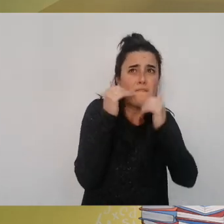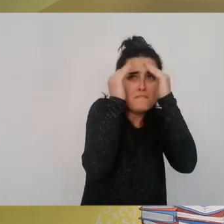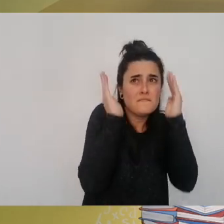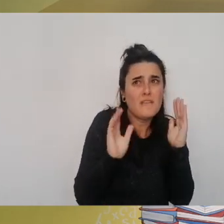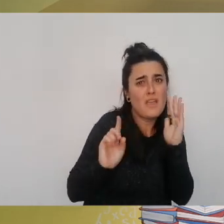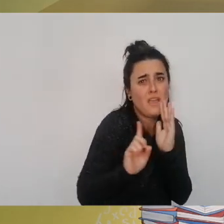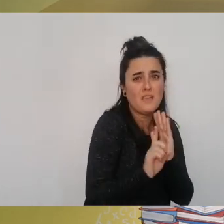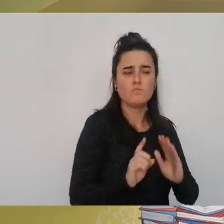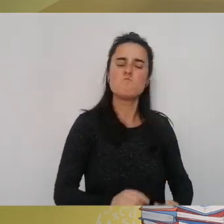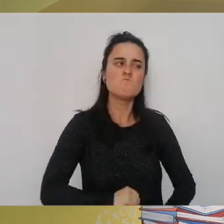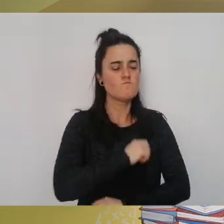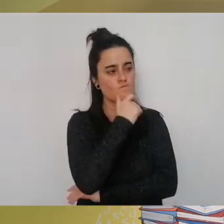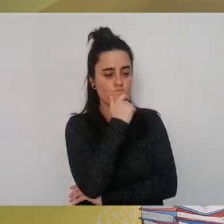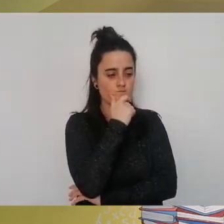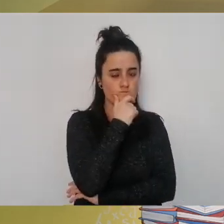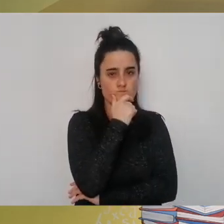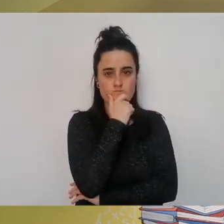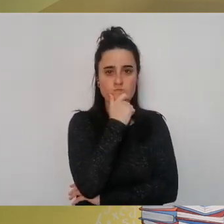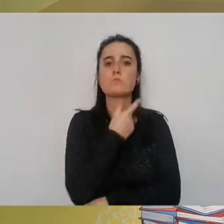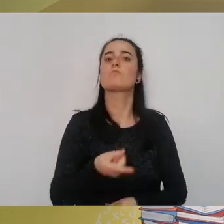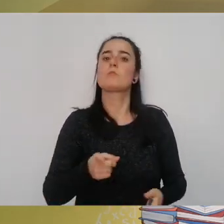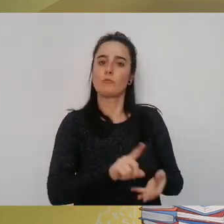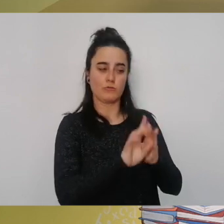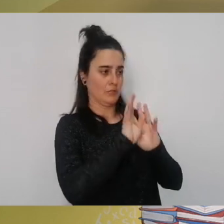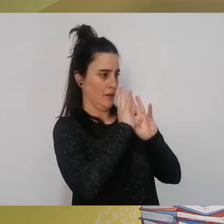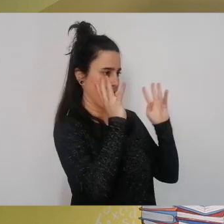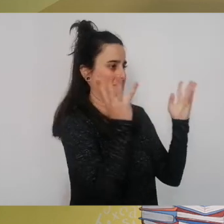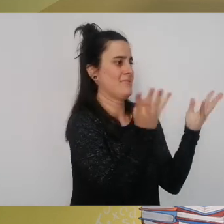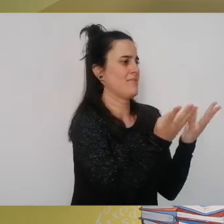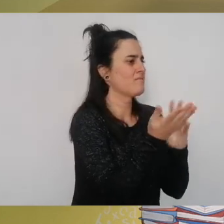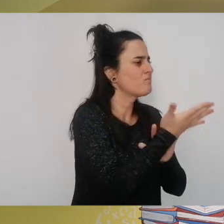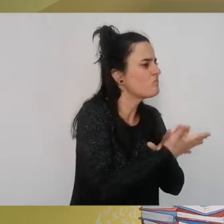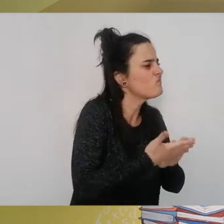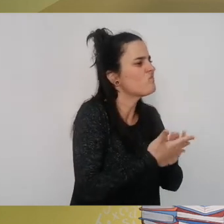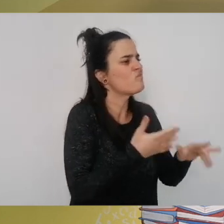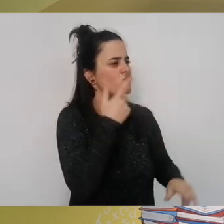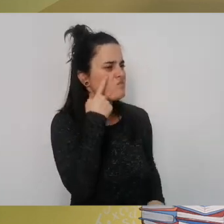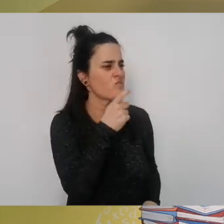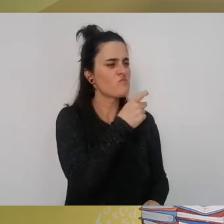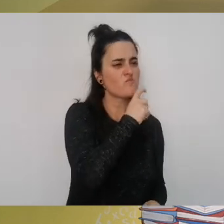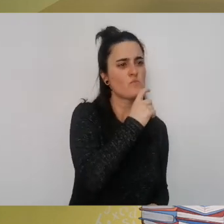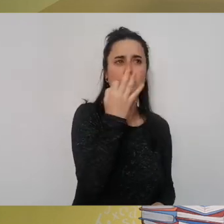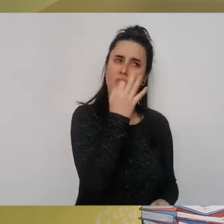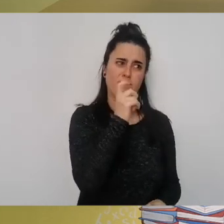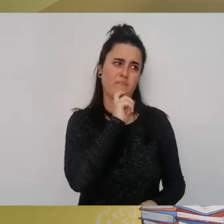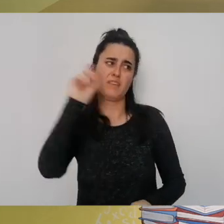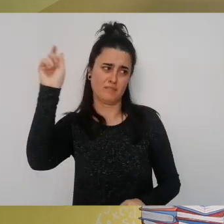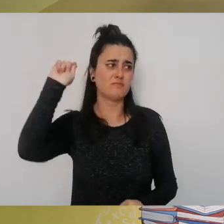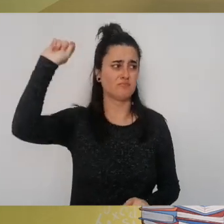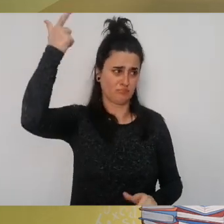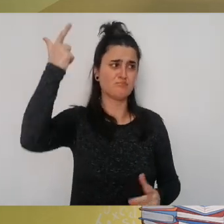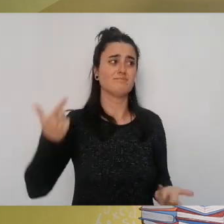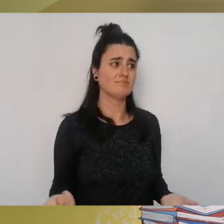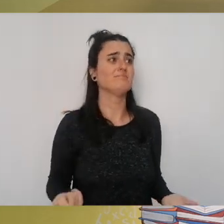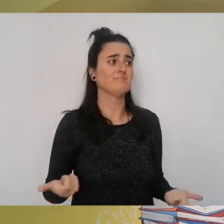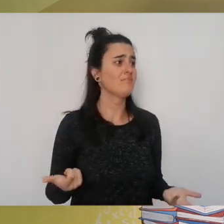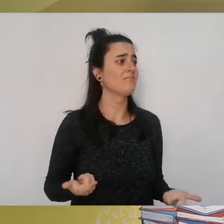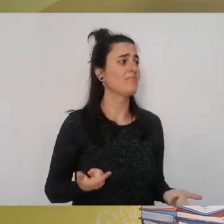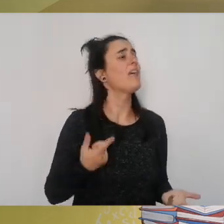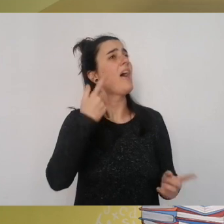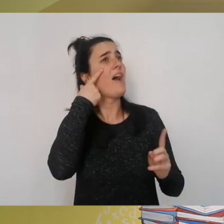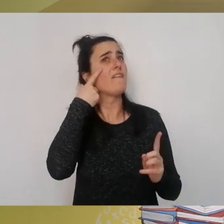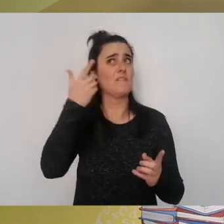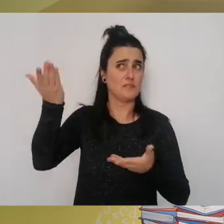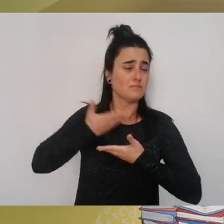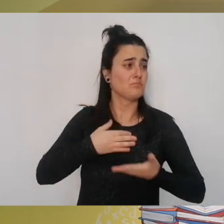behar dugu berriz ere batzarrean pentsatu zuten eguzkia mandra errin zehoz ere xatea